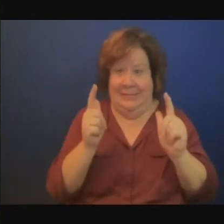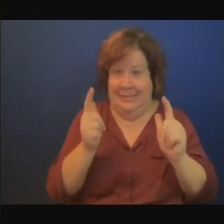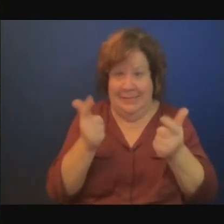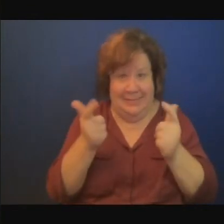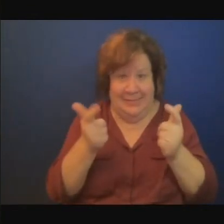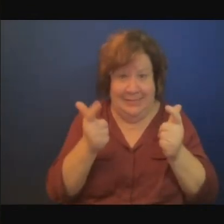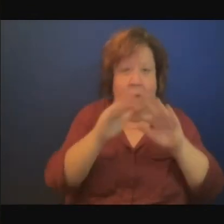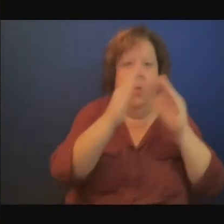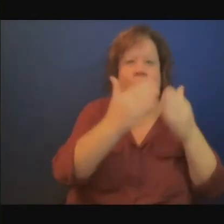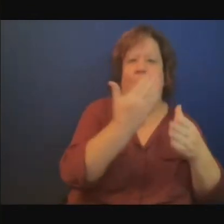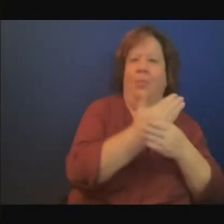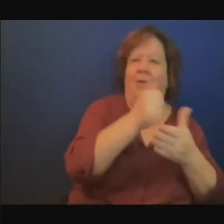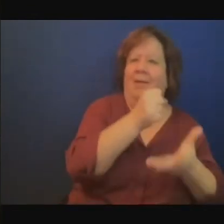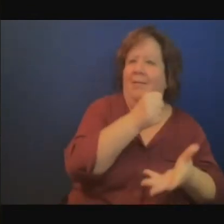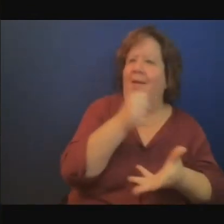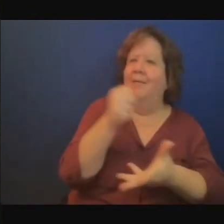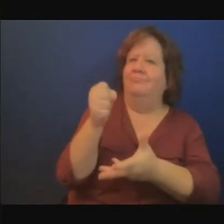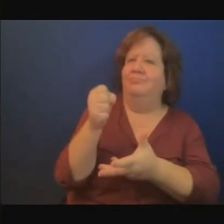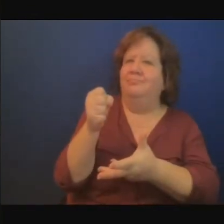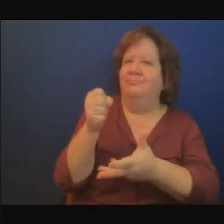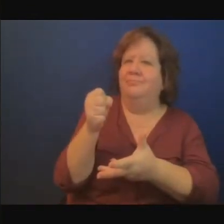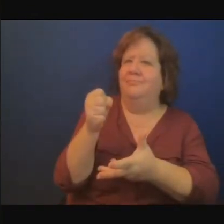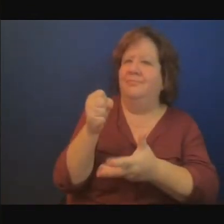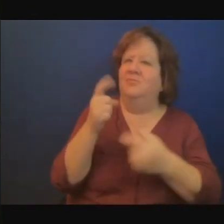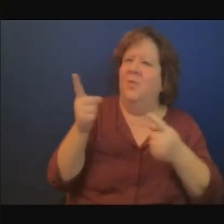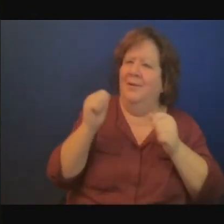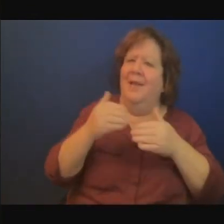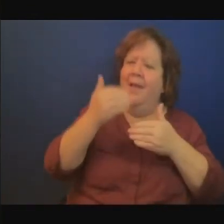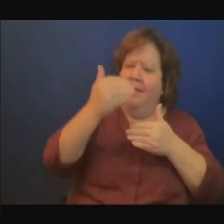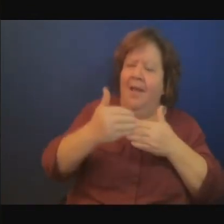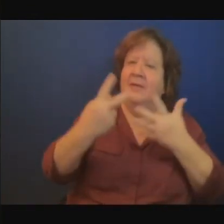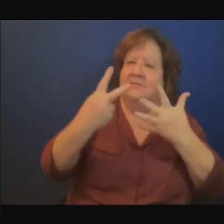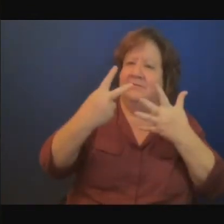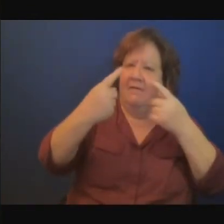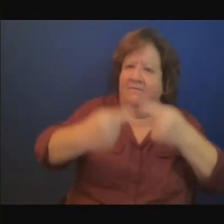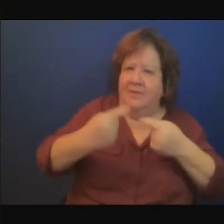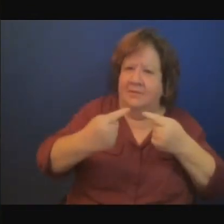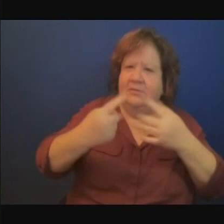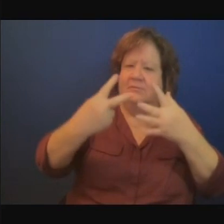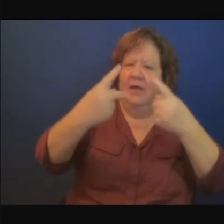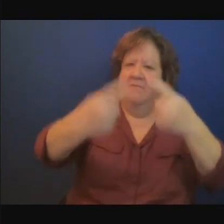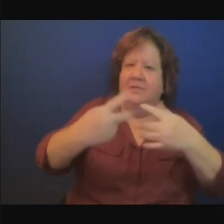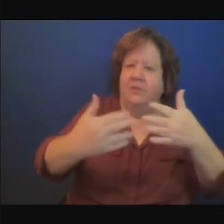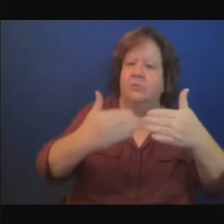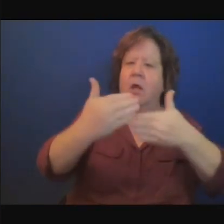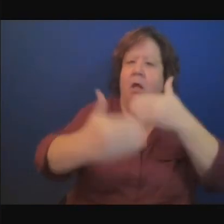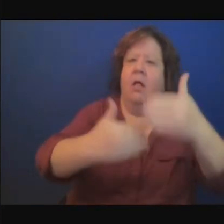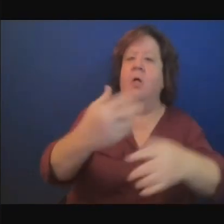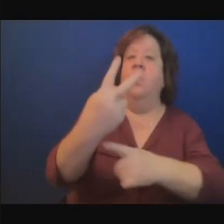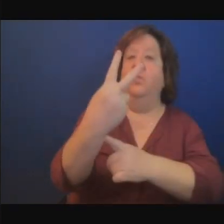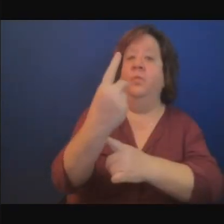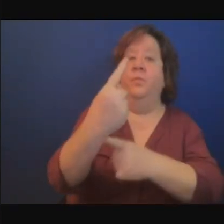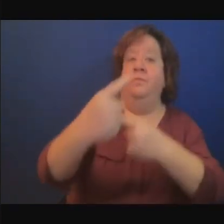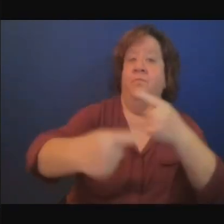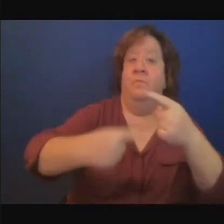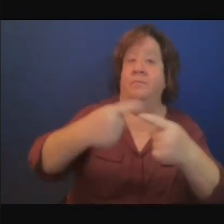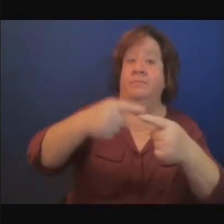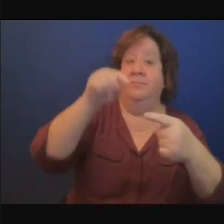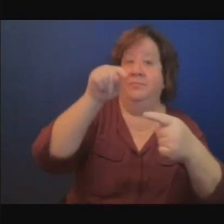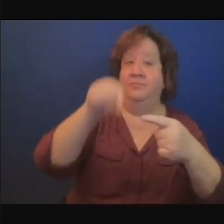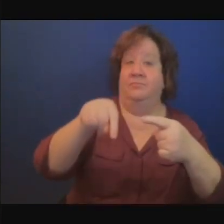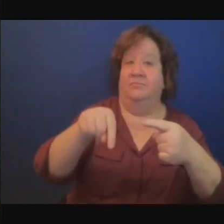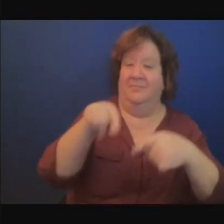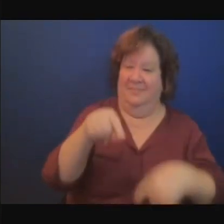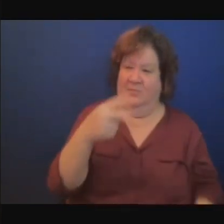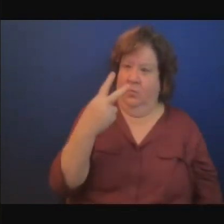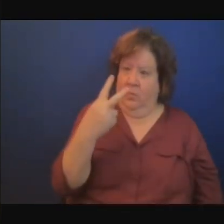obtenir la participation des banques locales même si des contraintes pèsent sur elles concernant le financement de projets à long terme autre question que je voudrais